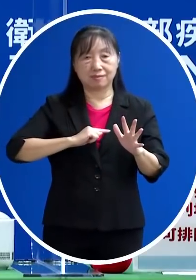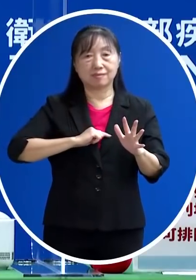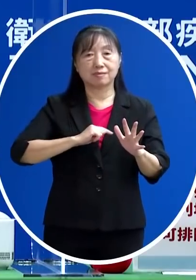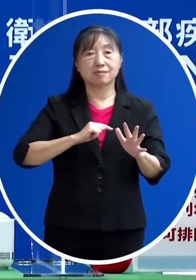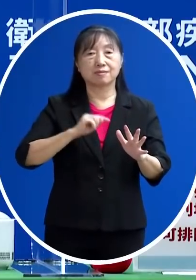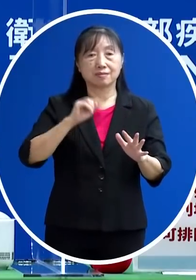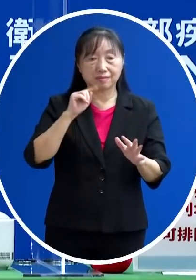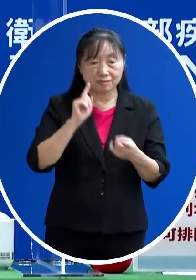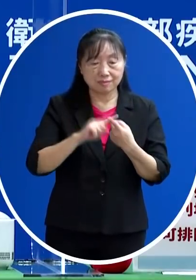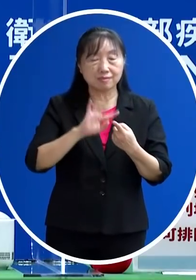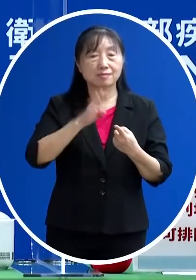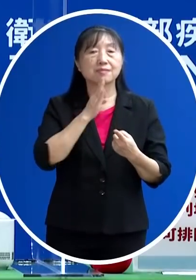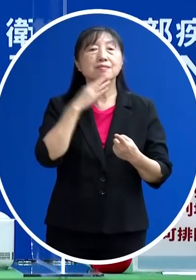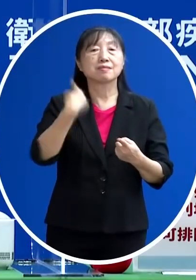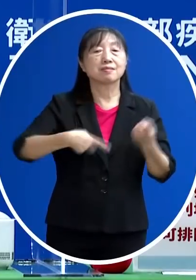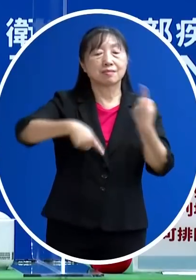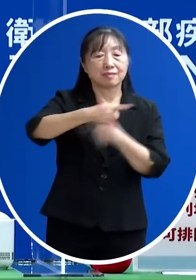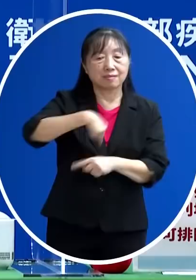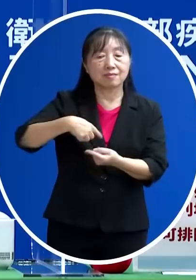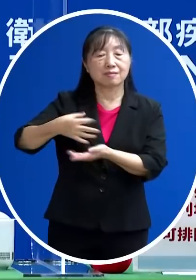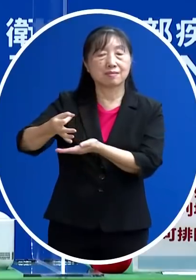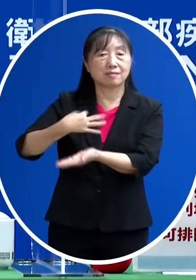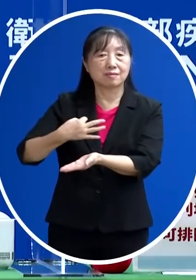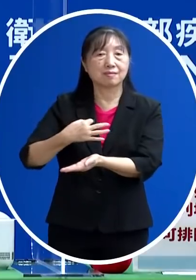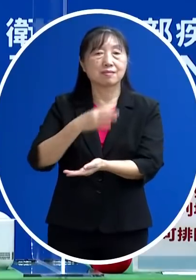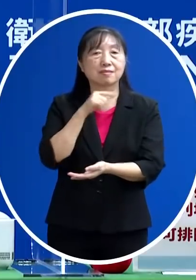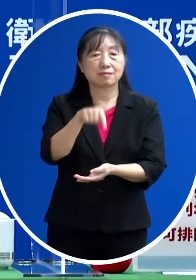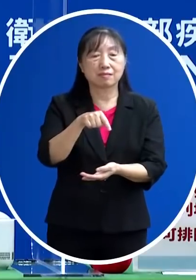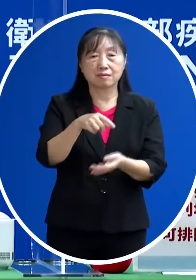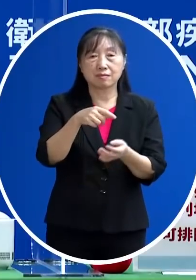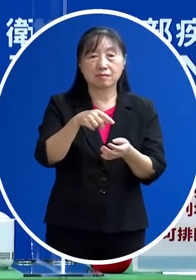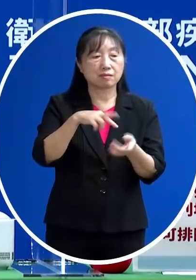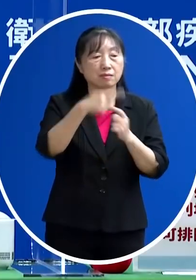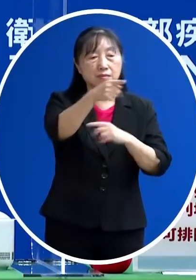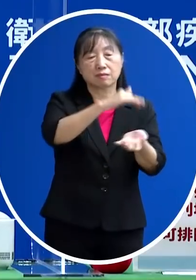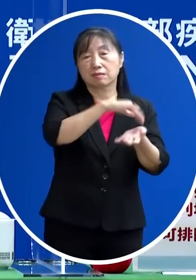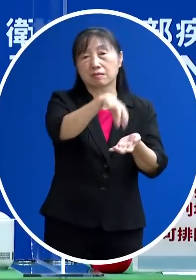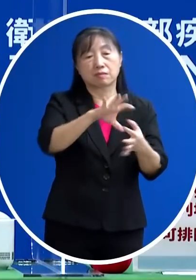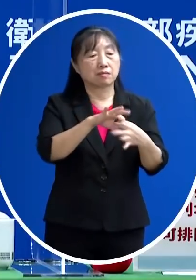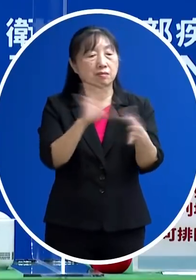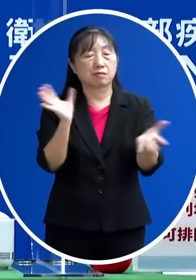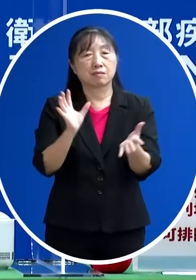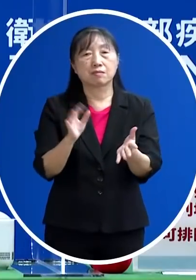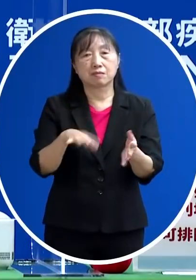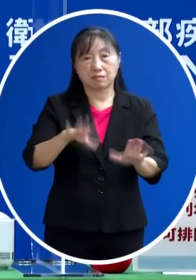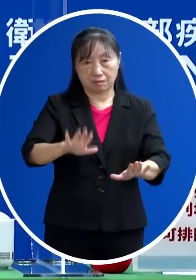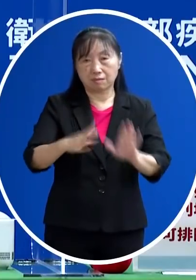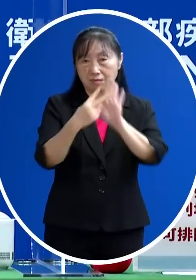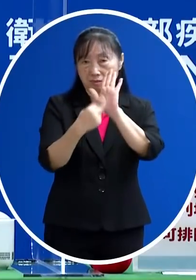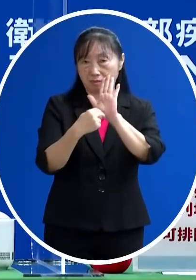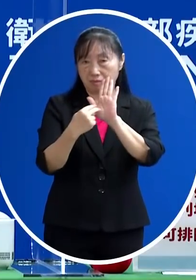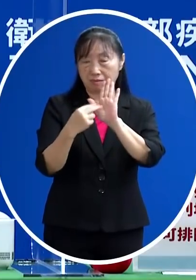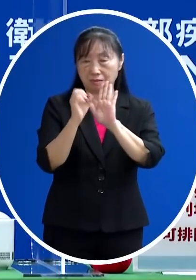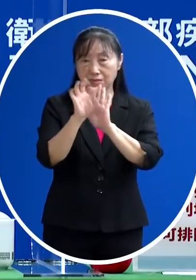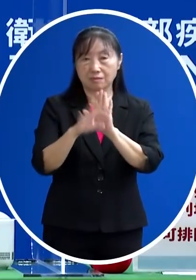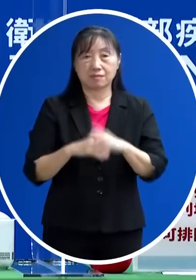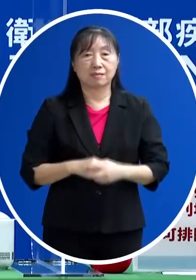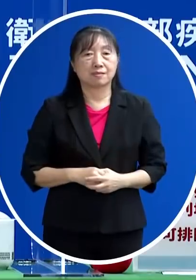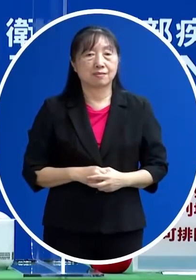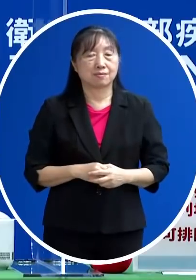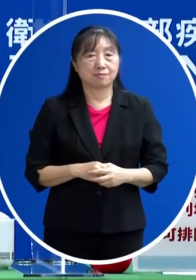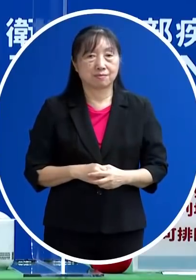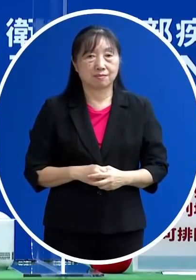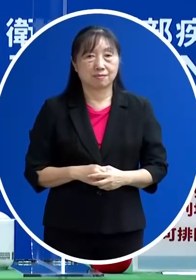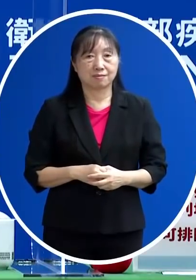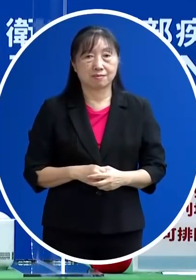做一些轉讓那這個詳細的狀況 所以這個跟醫療院所無關 這個要先說明清楚那